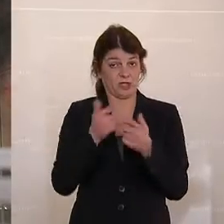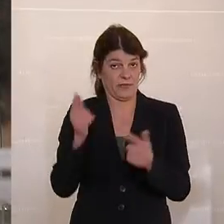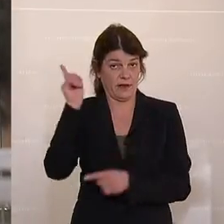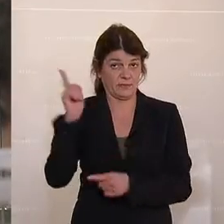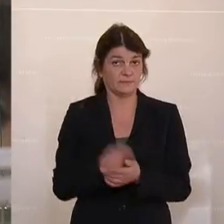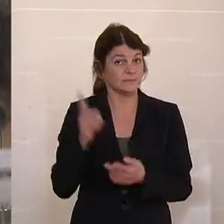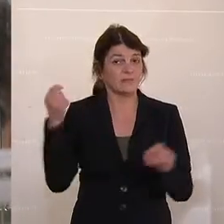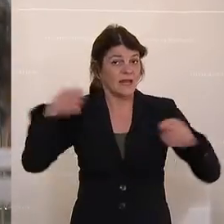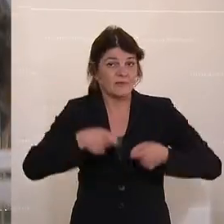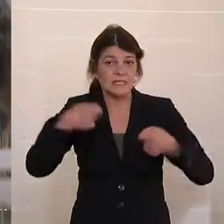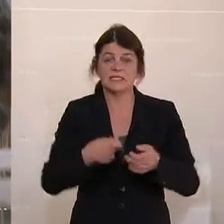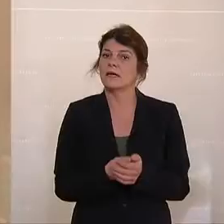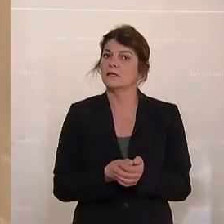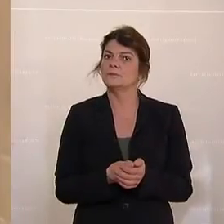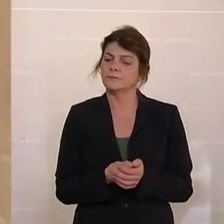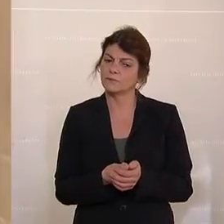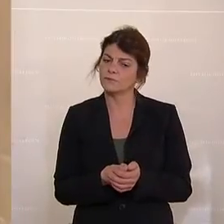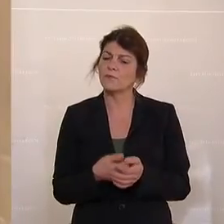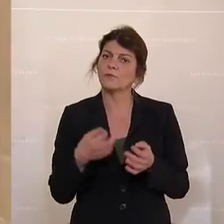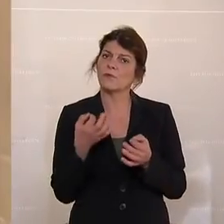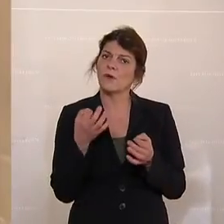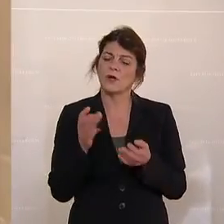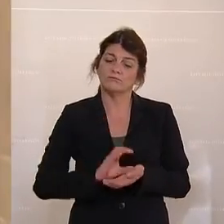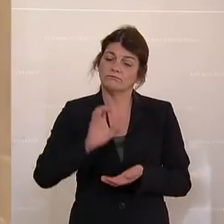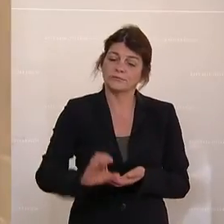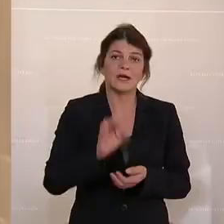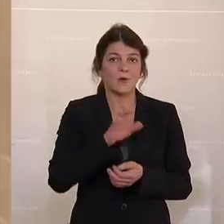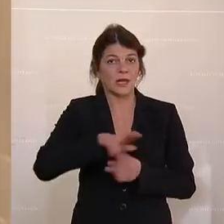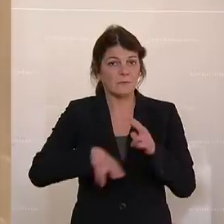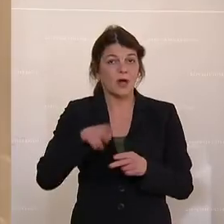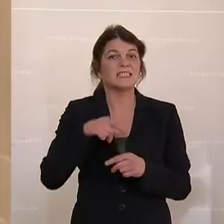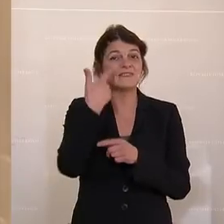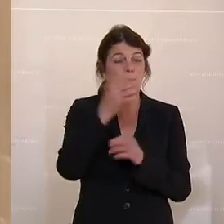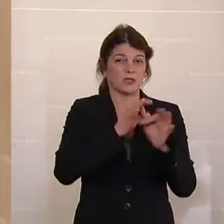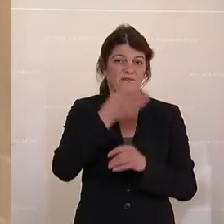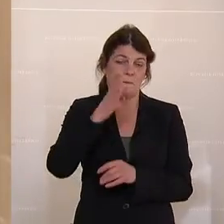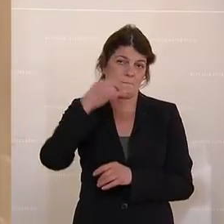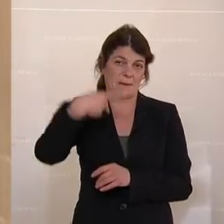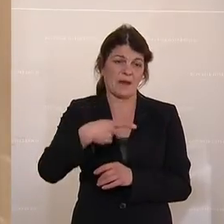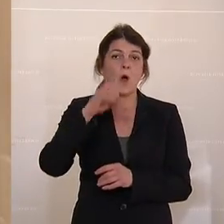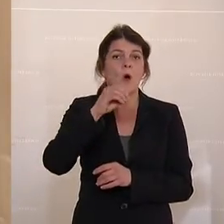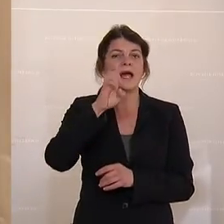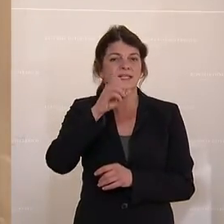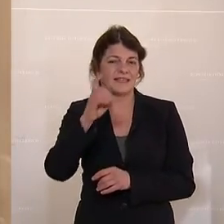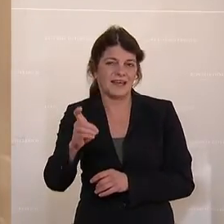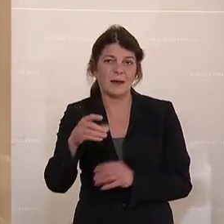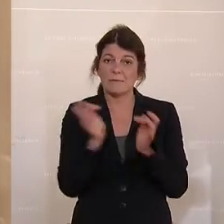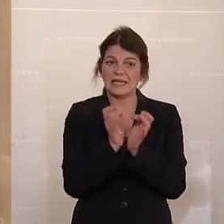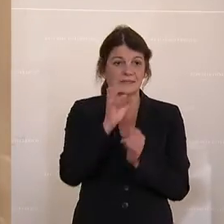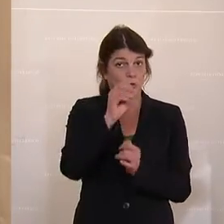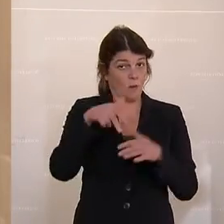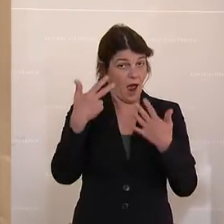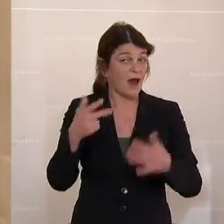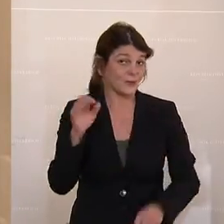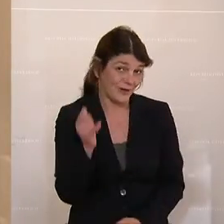investieren oder geben für Kinderbetreuung 2 Prozent des BIP aus, das OECD Mittel ist 0,8 und jetzt